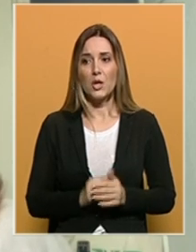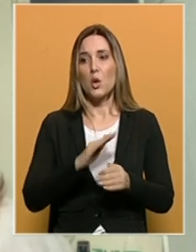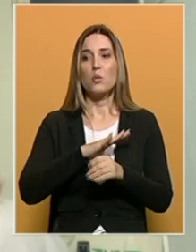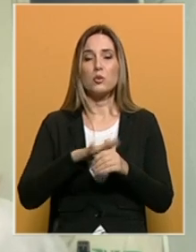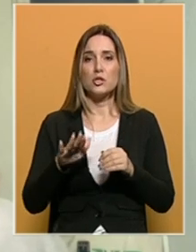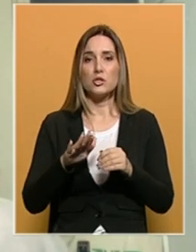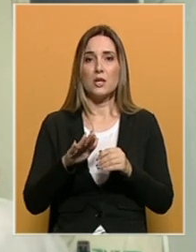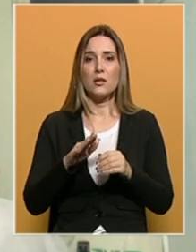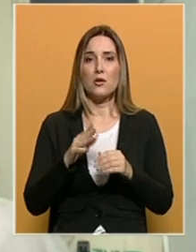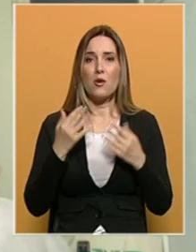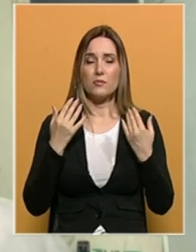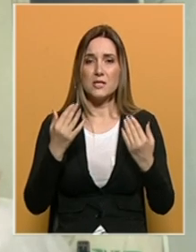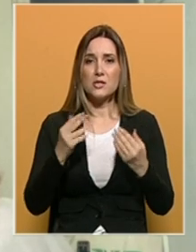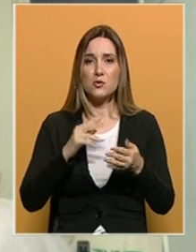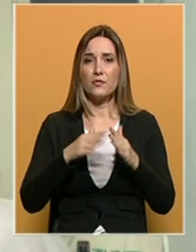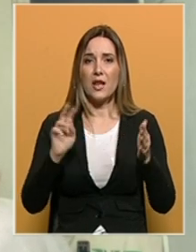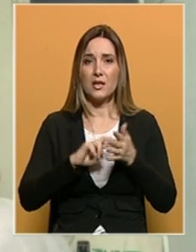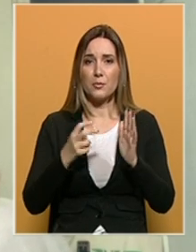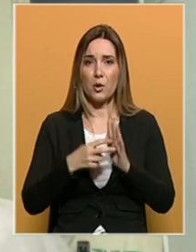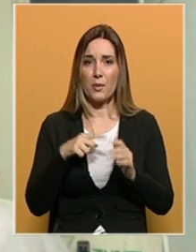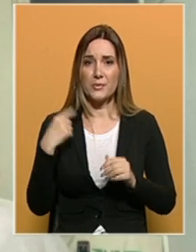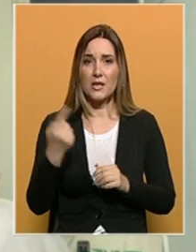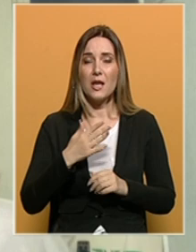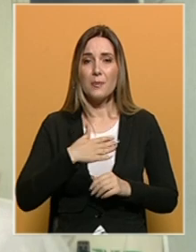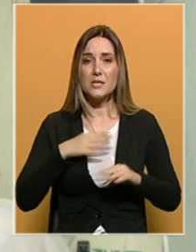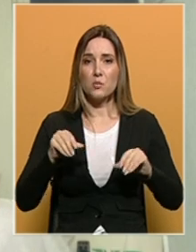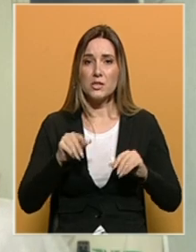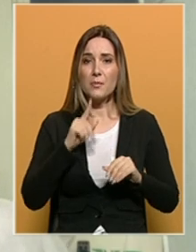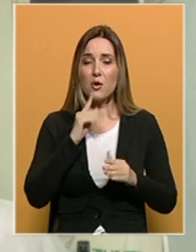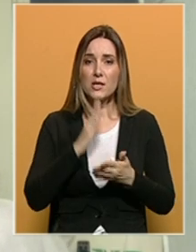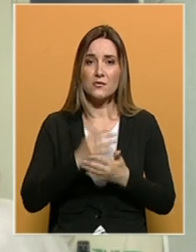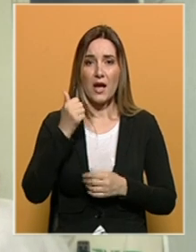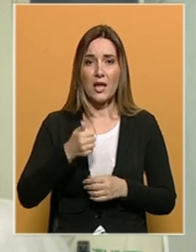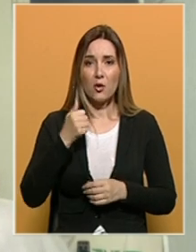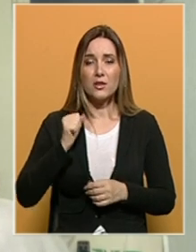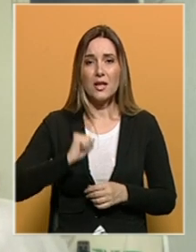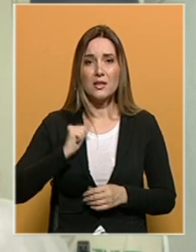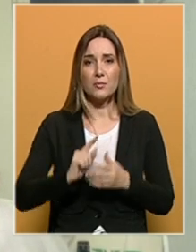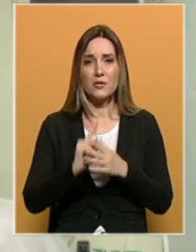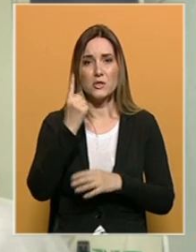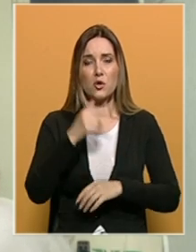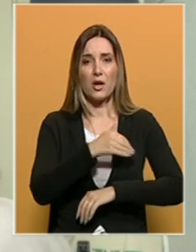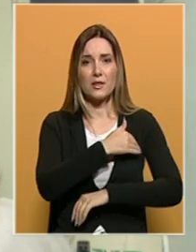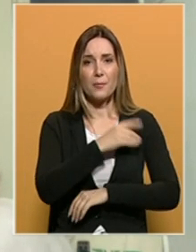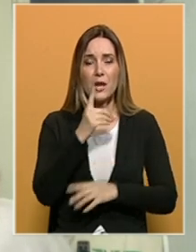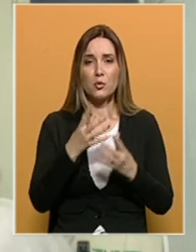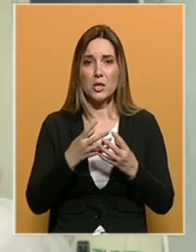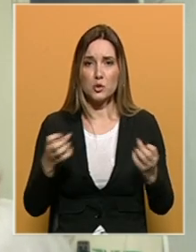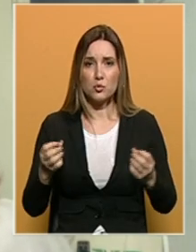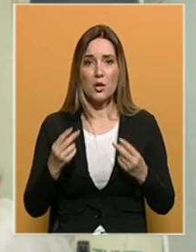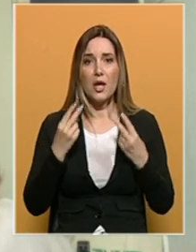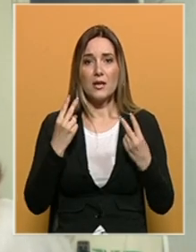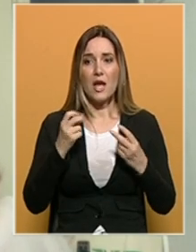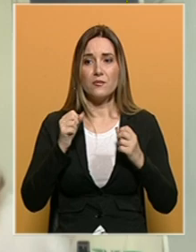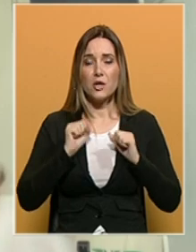Uništeni ekosistemi su veliki problem za nas jer mi smo zemlja koja svake godine trpi visoke temperature i sušu. Najvažniji